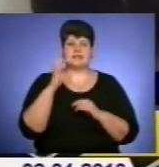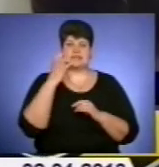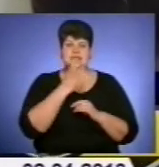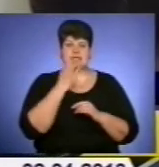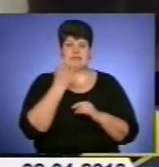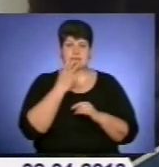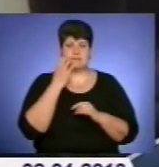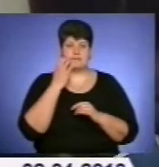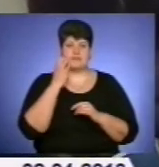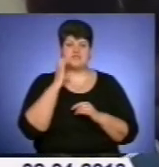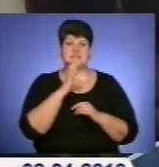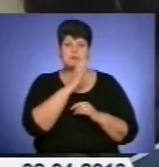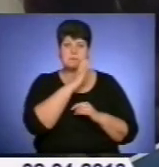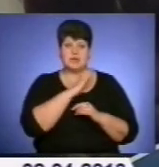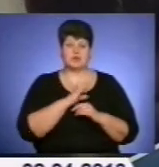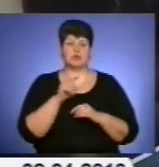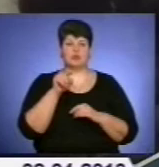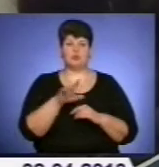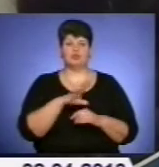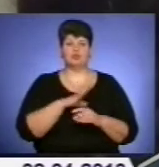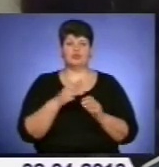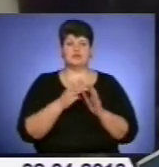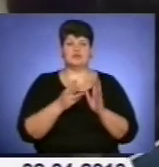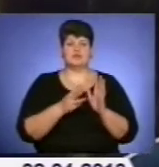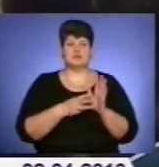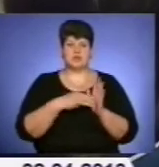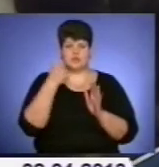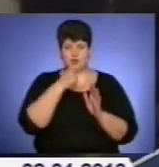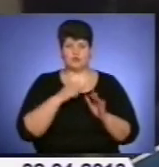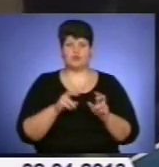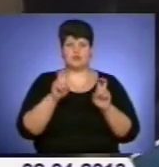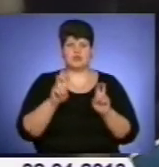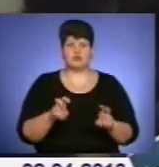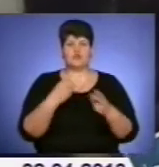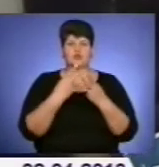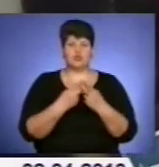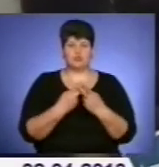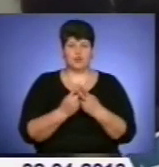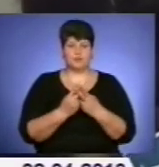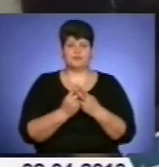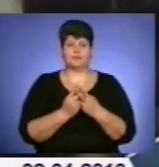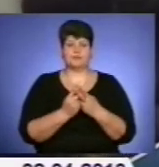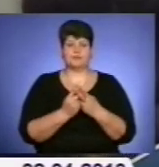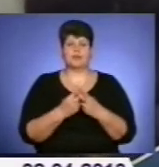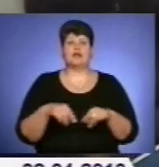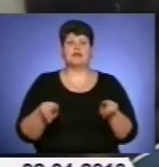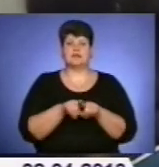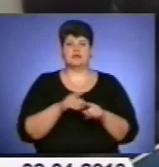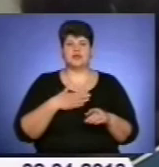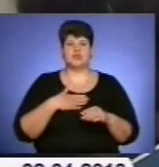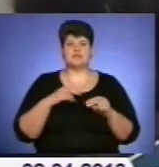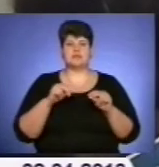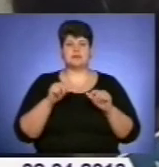років було посаджено в турбу. Також він наш земляк,